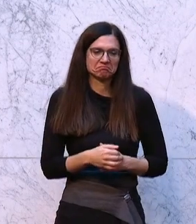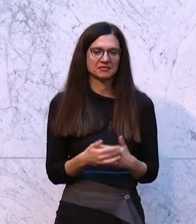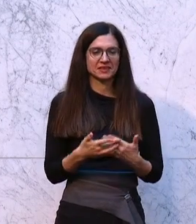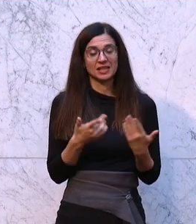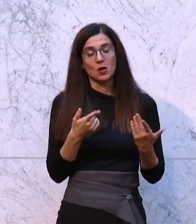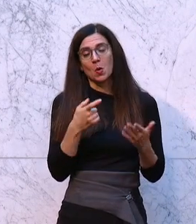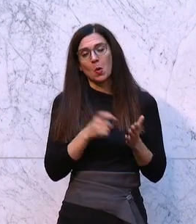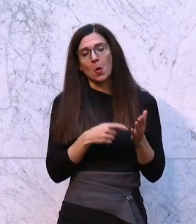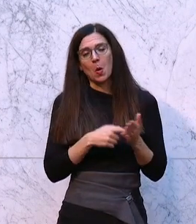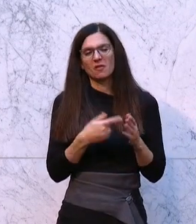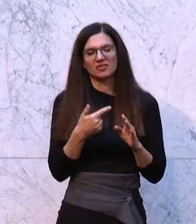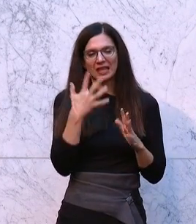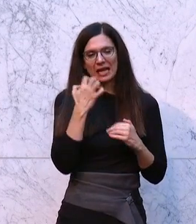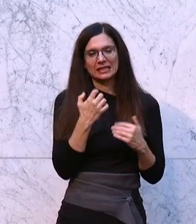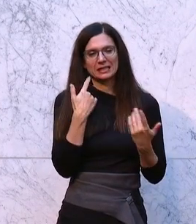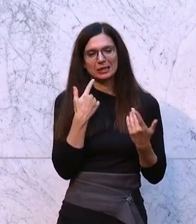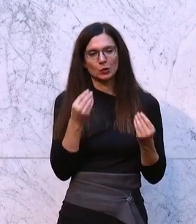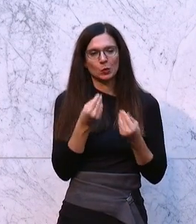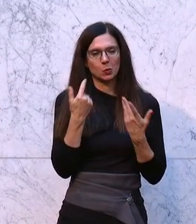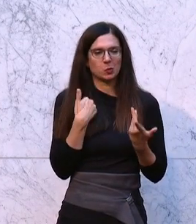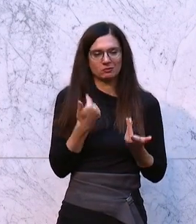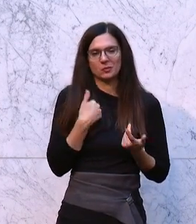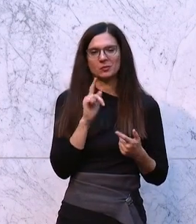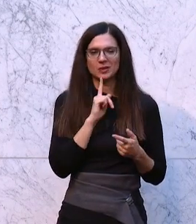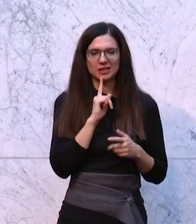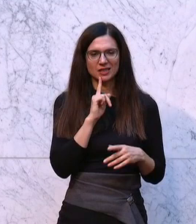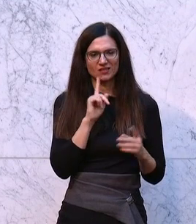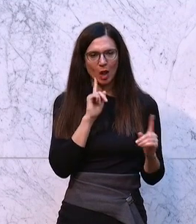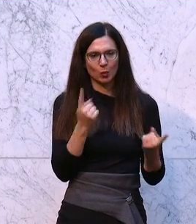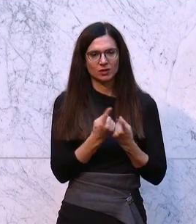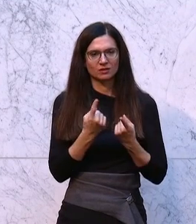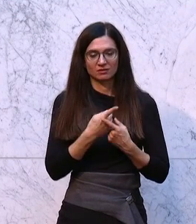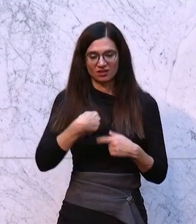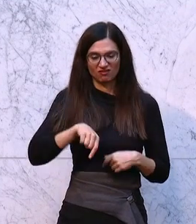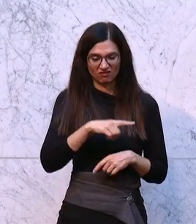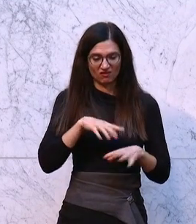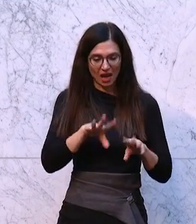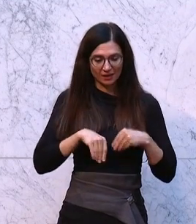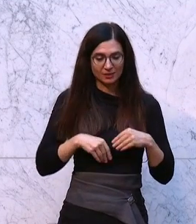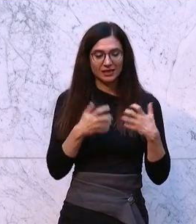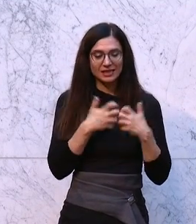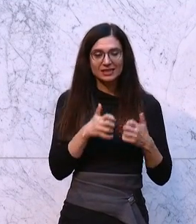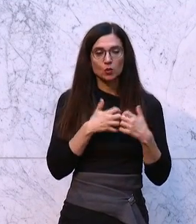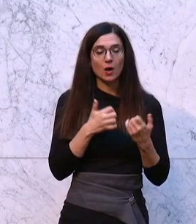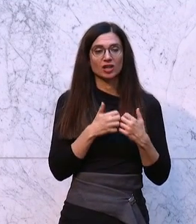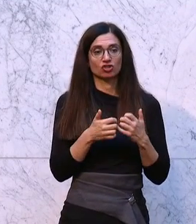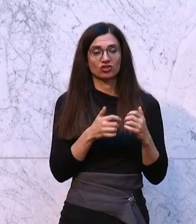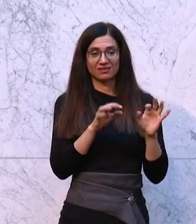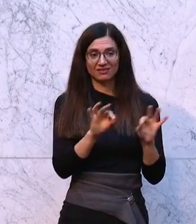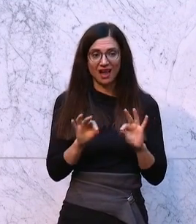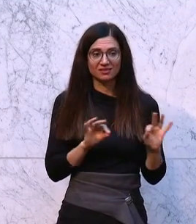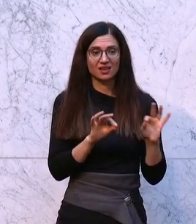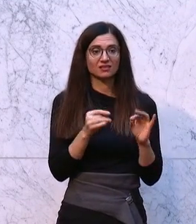ernstem Hintergrund lustig finde, weil das Gegenteil ist der Fall. Wir akzeptieren eben die historischen Tatsachen